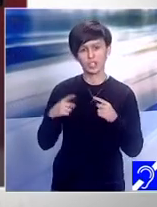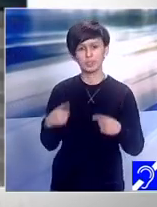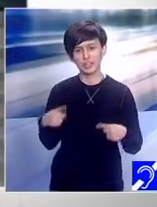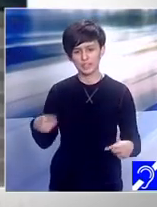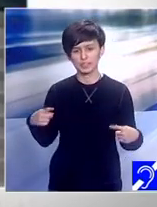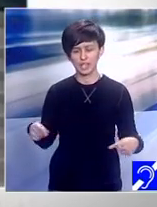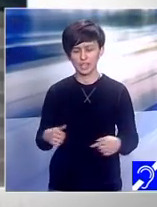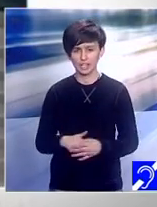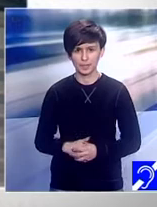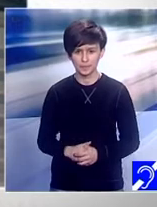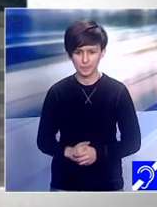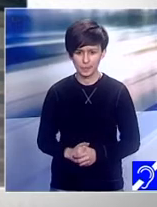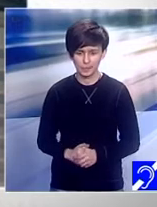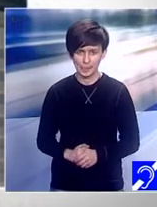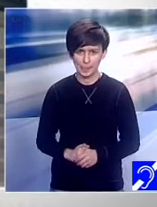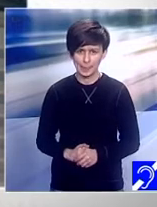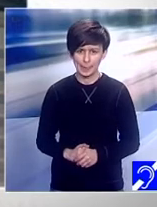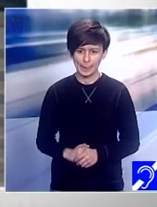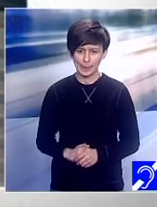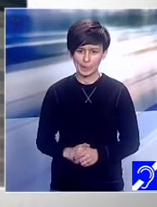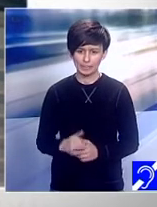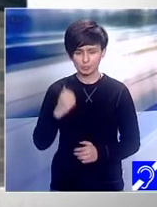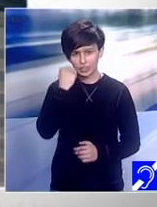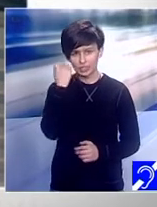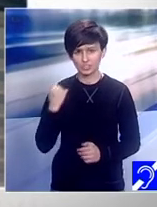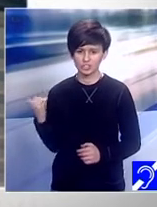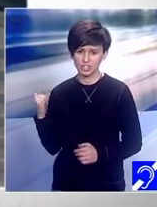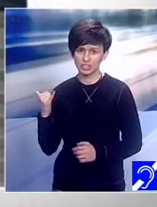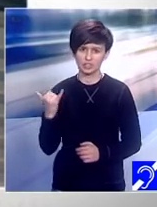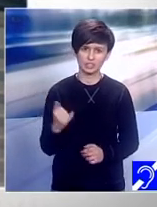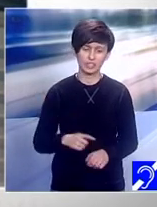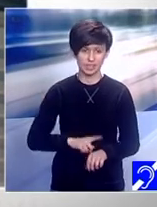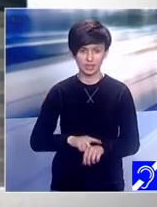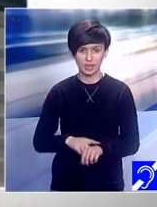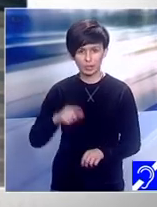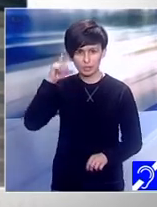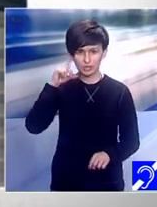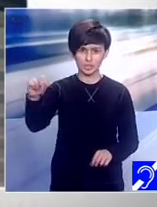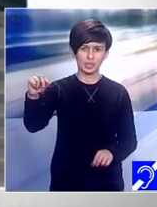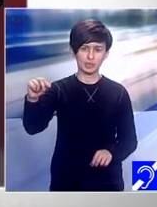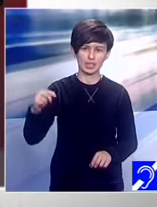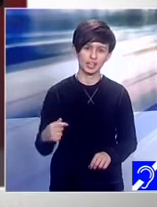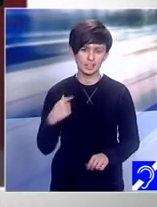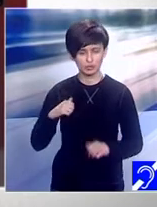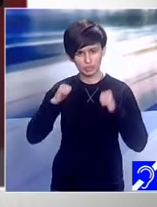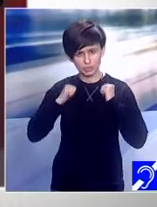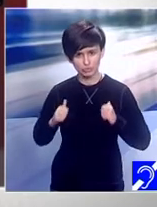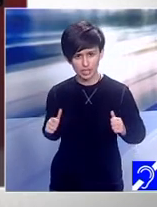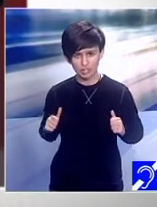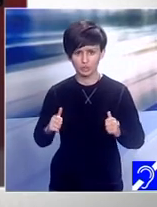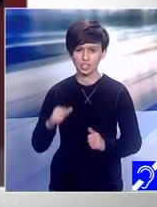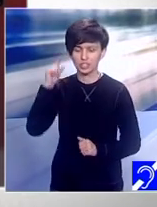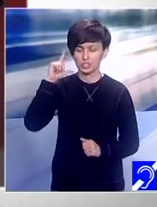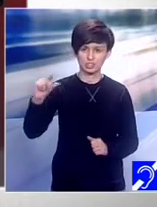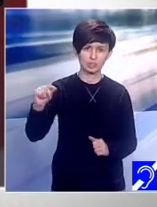programați. Și când vine momentul de plecare, pur și simplu, bocceluța, băgăjelul... Da, ne luăm bagajul, da, ei știu. Al tuturor